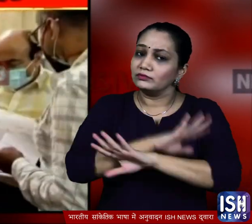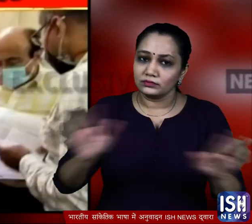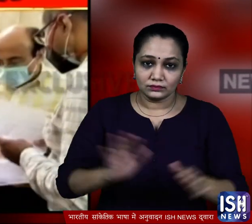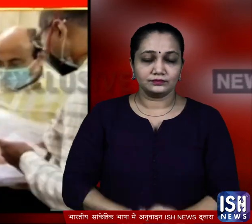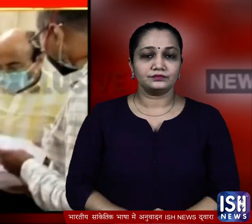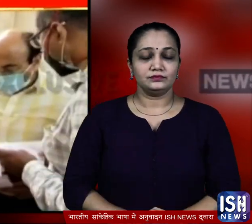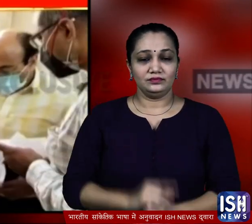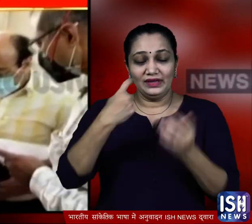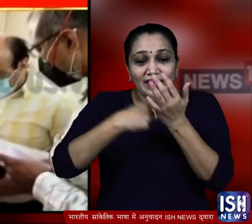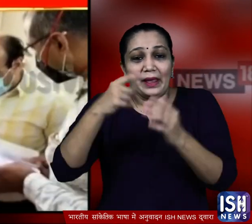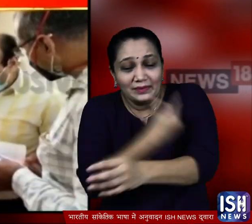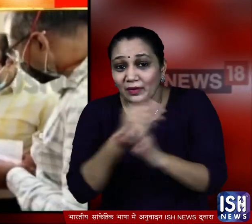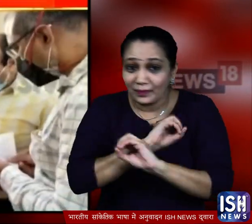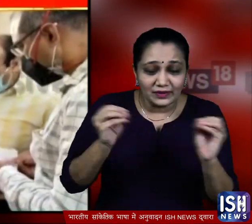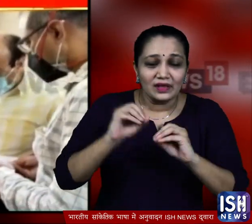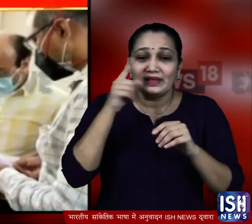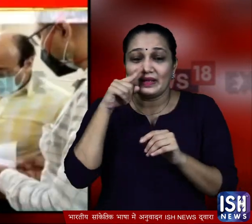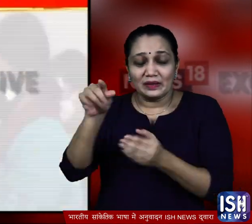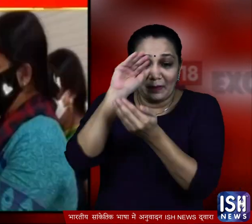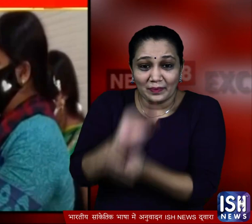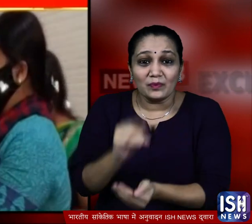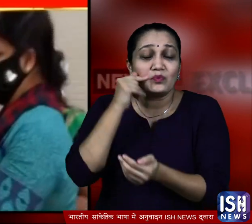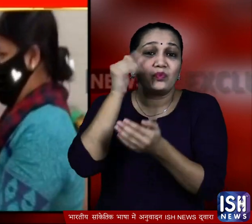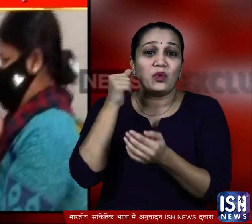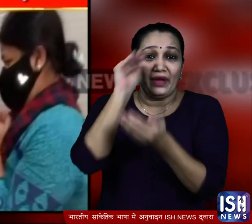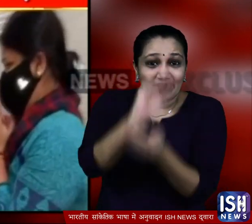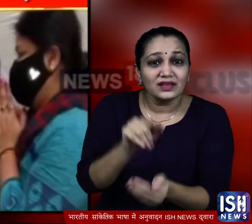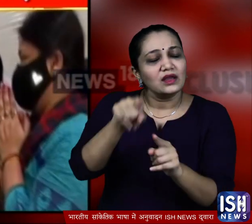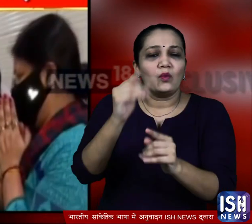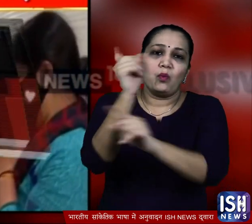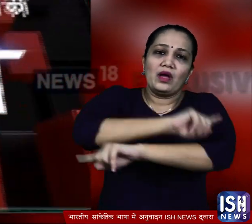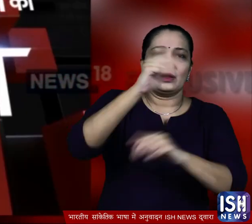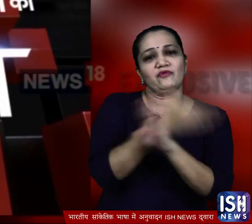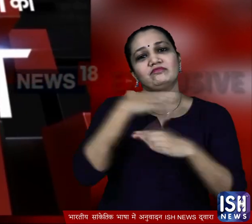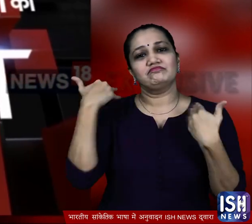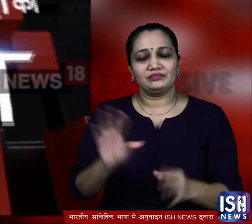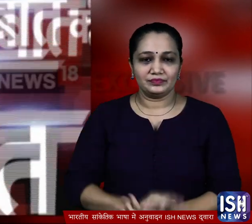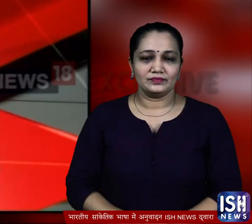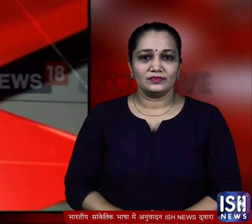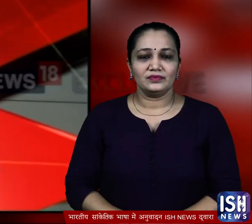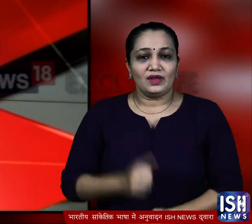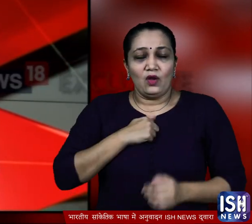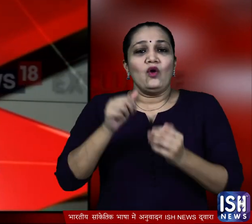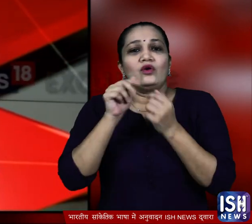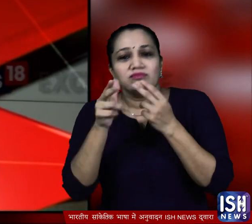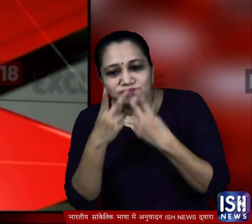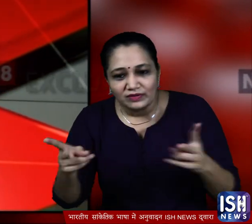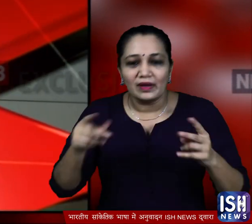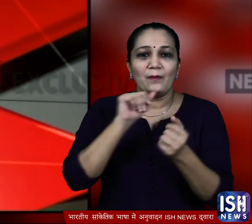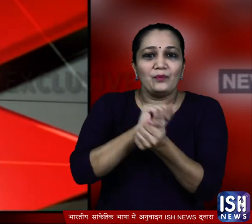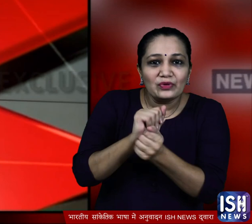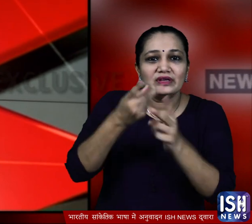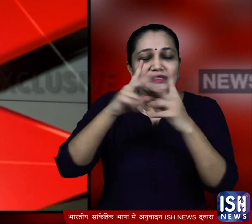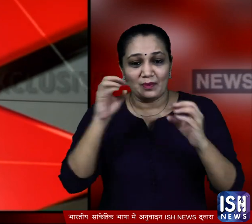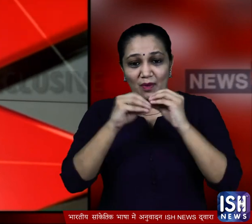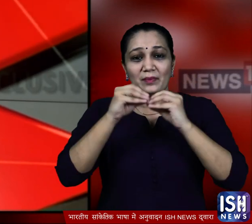वहीं दावा किया गया कि रेमडेसिविर नहीं मिलने की वज़े से महिला की बेटे की एक दिन पहले मौत हो गए अपने जवानों को कोरोना की दूसरी लहर